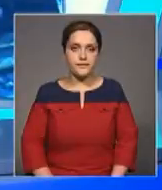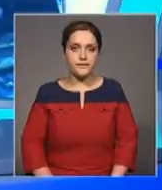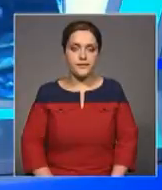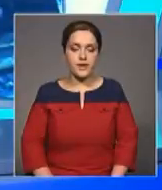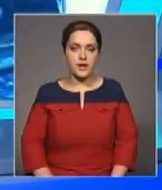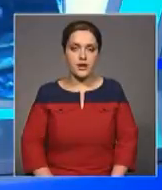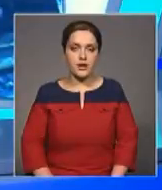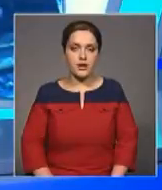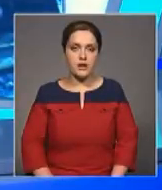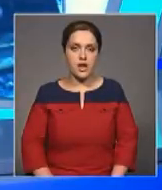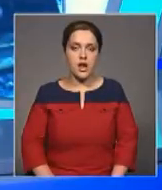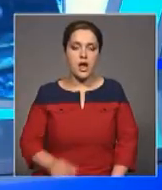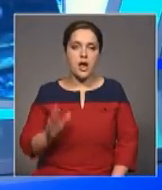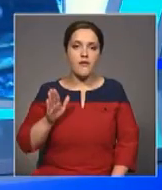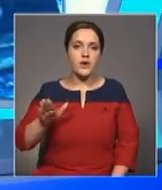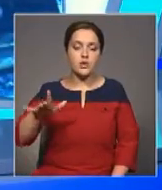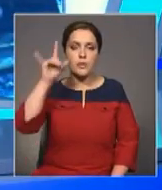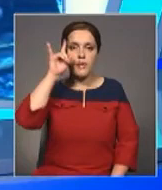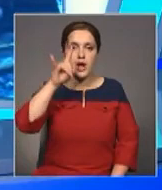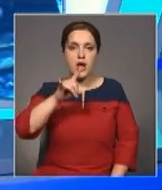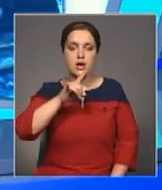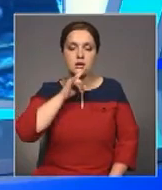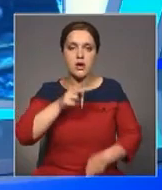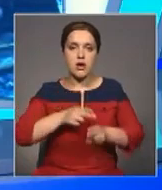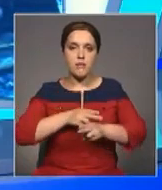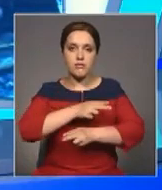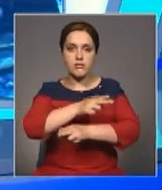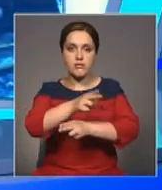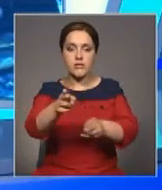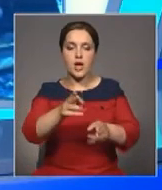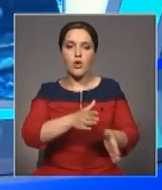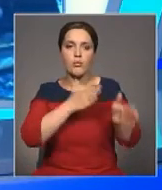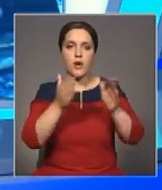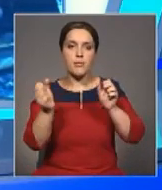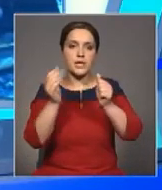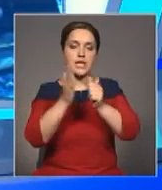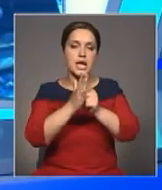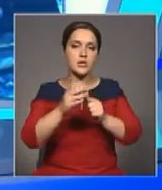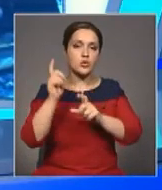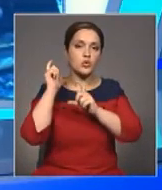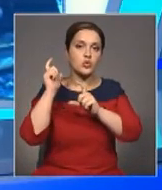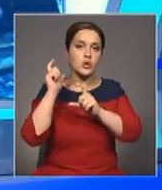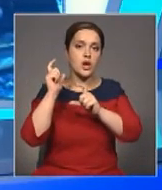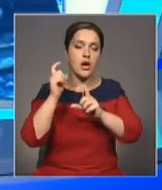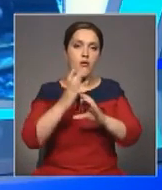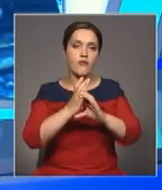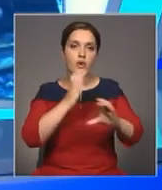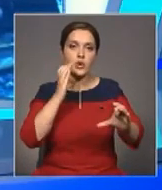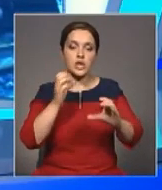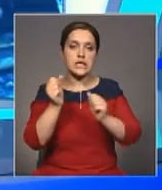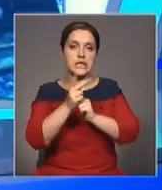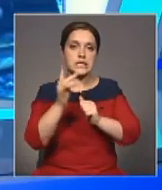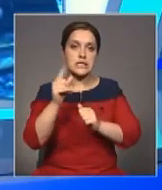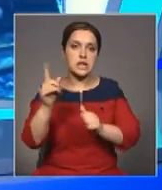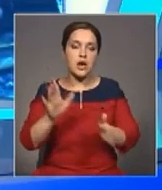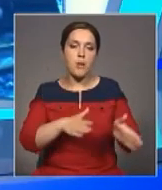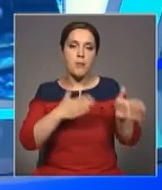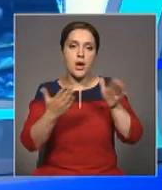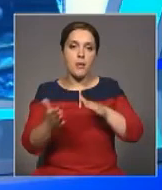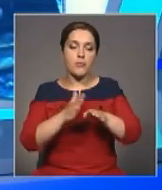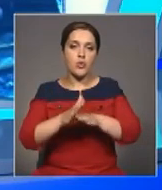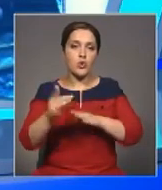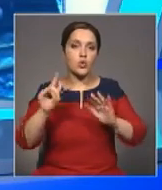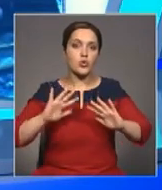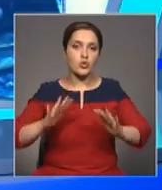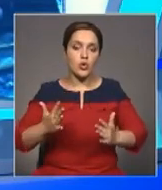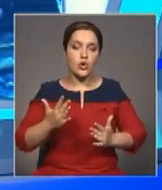В Восточном Казахстане с рельсов сошли 15 вагонов грузового поезда. 13 из них опрокинуты. ЧП произошло сегодня в 6